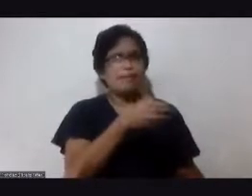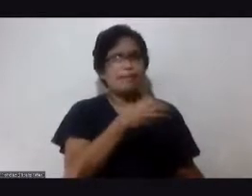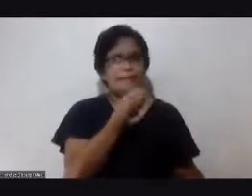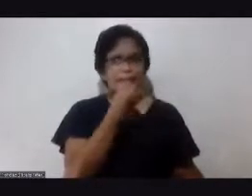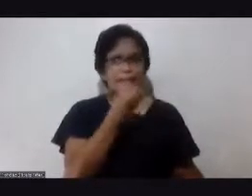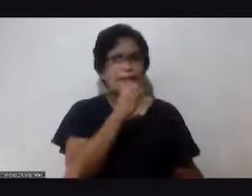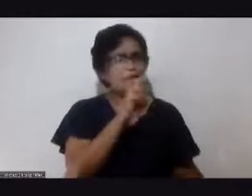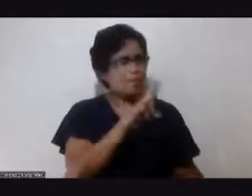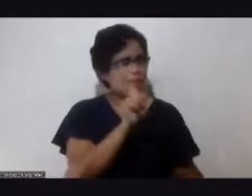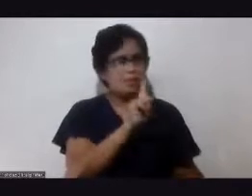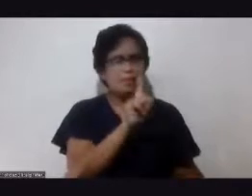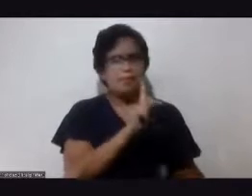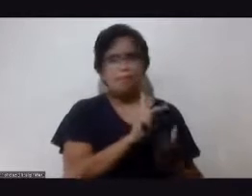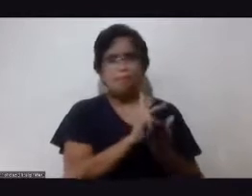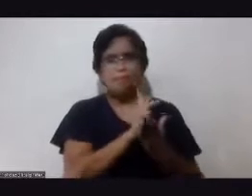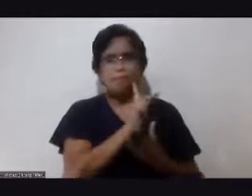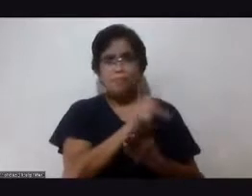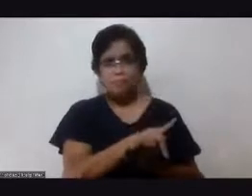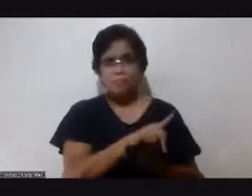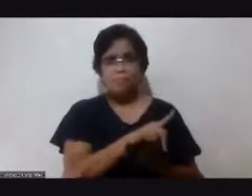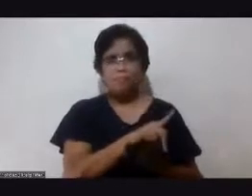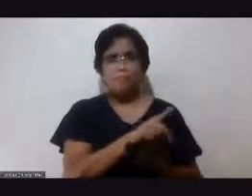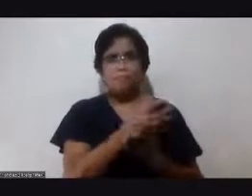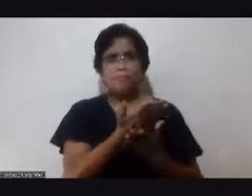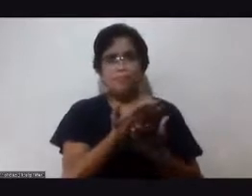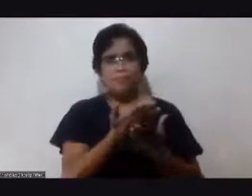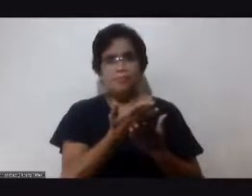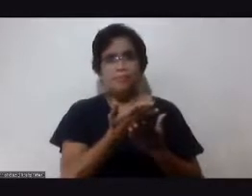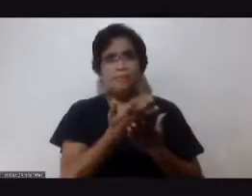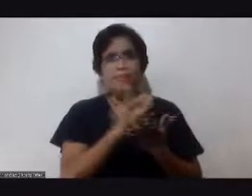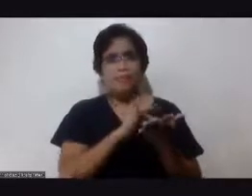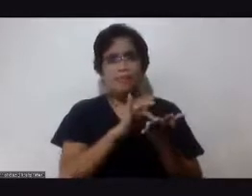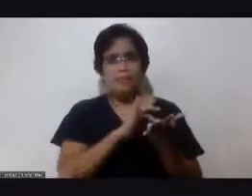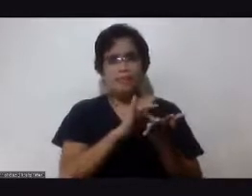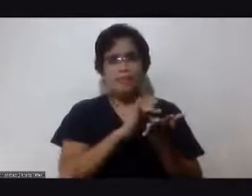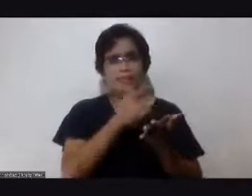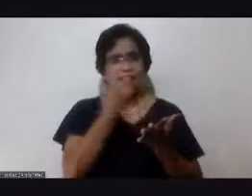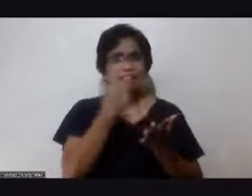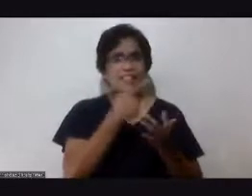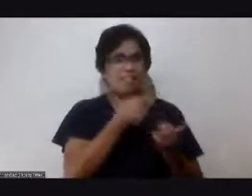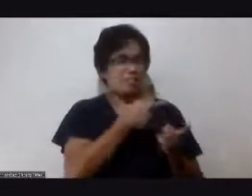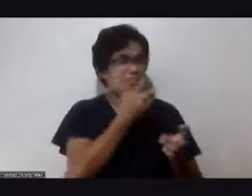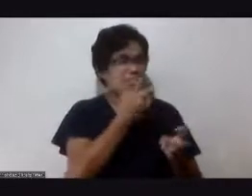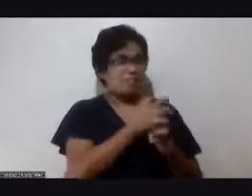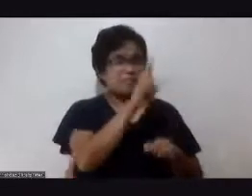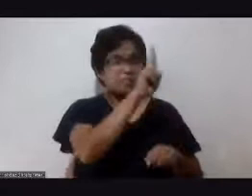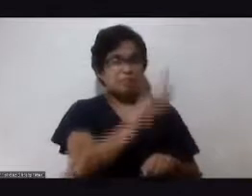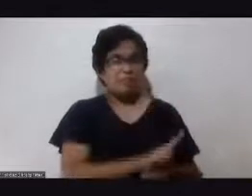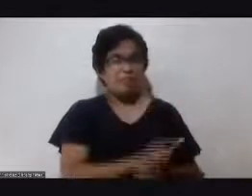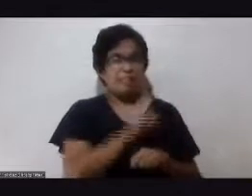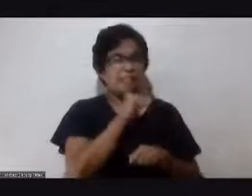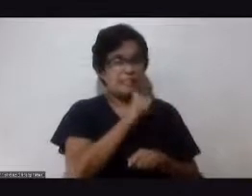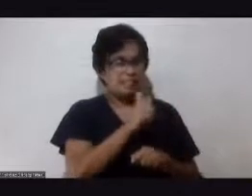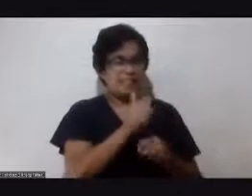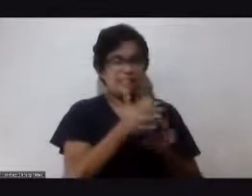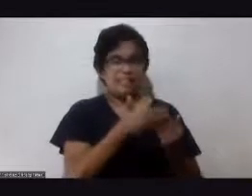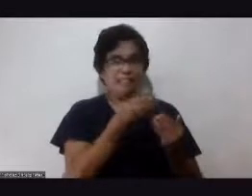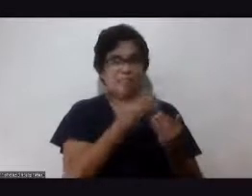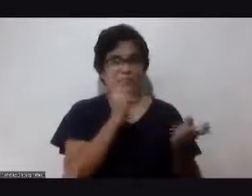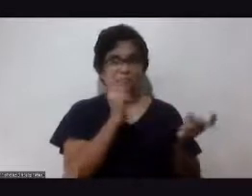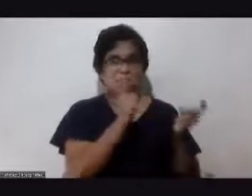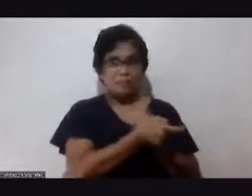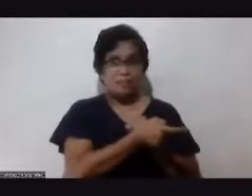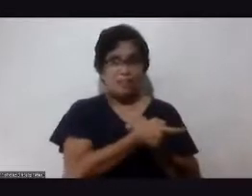gamot na natural naman at organic naman. Diba? Kasi ang mahirap Brother Benson, yung nakasanayan hindi madaling babaguhin. Diba?